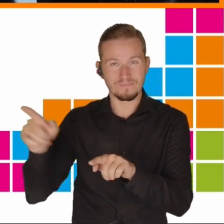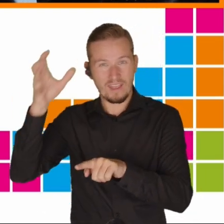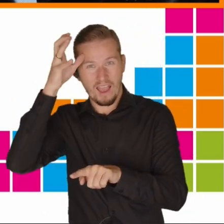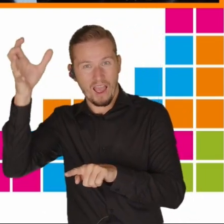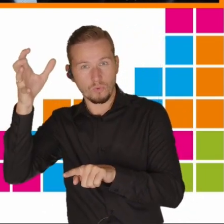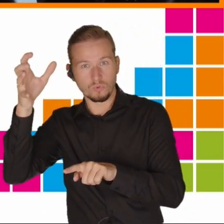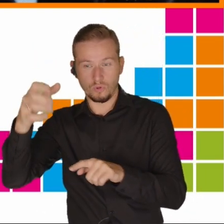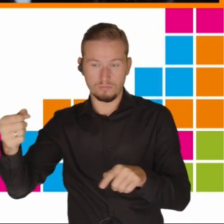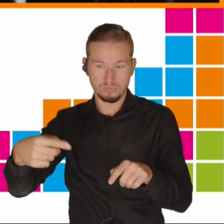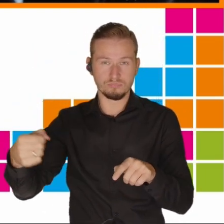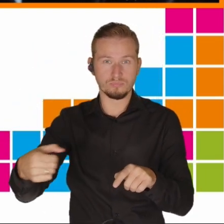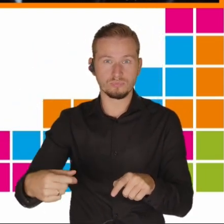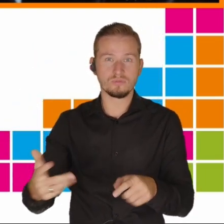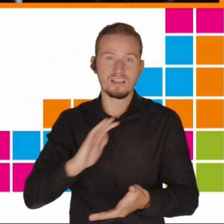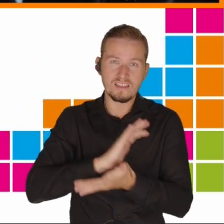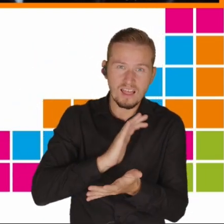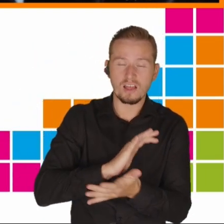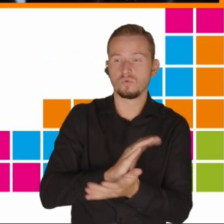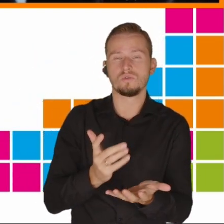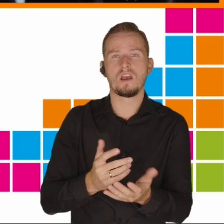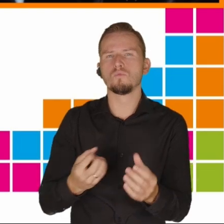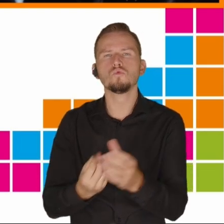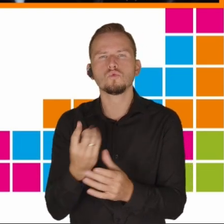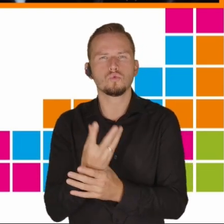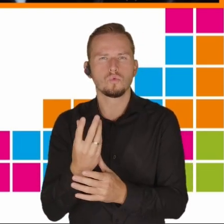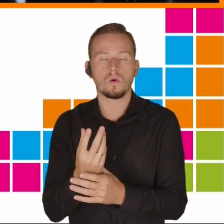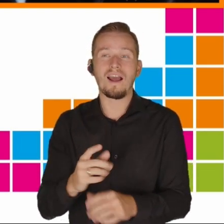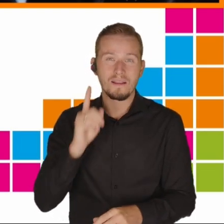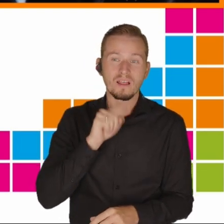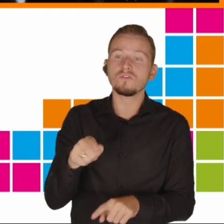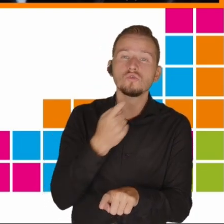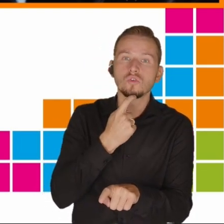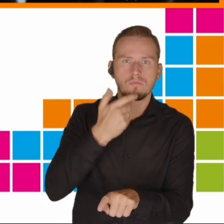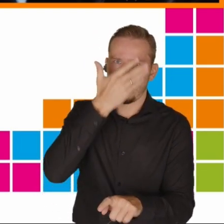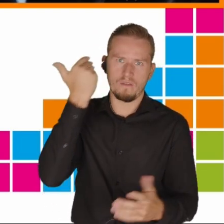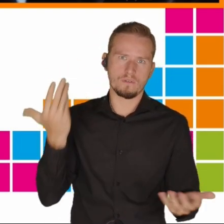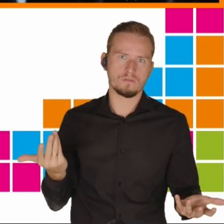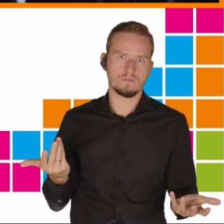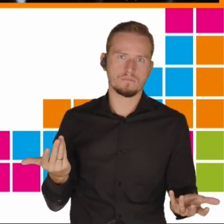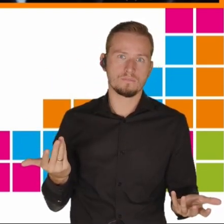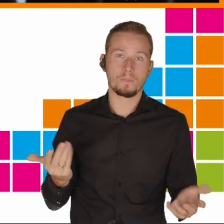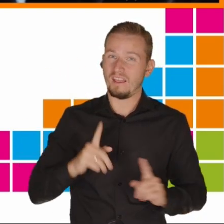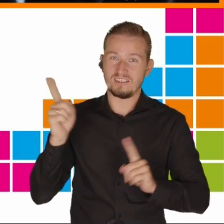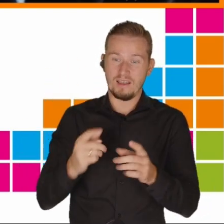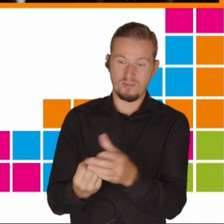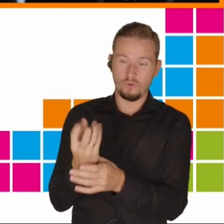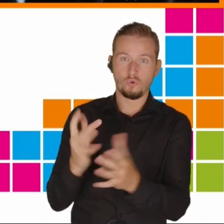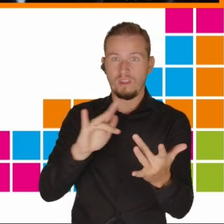literaturę czy źródła, ale też nie wiemy, czym to jest. Często też takich źródeł nie ma.